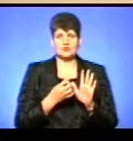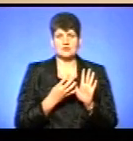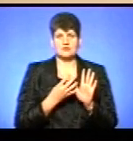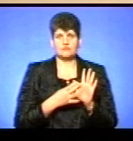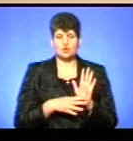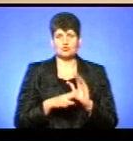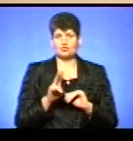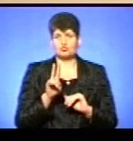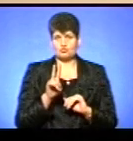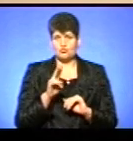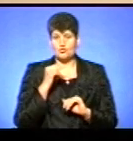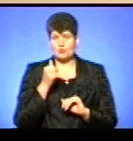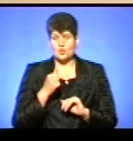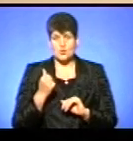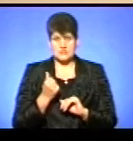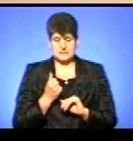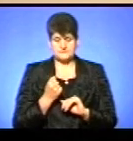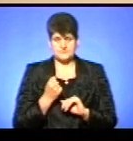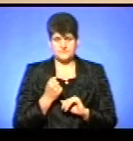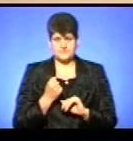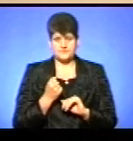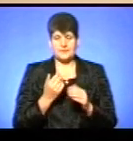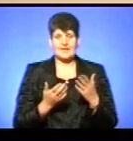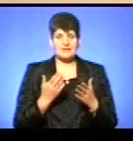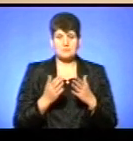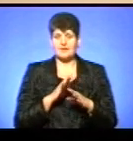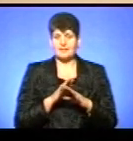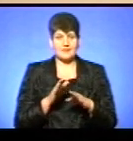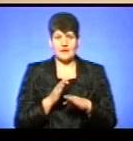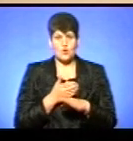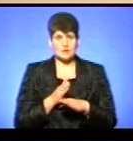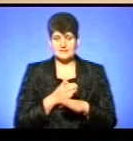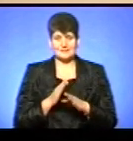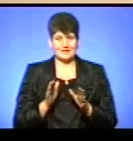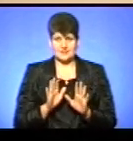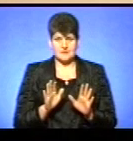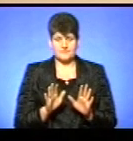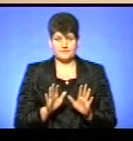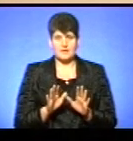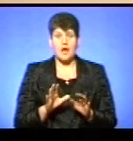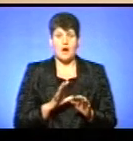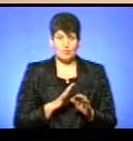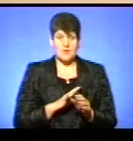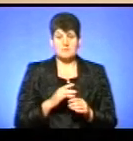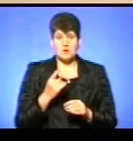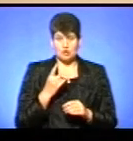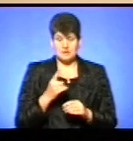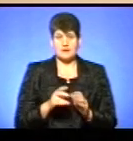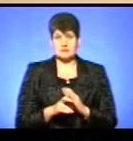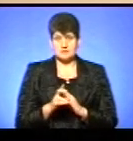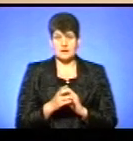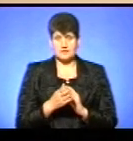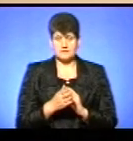році, якби не розділила, а була б одна церква,